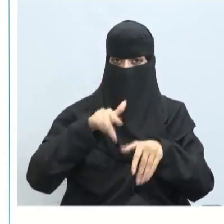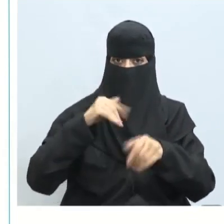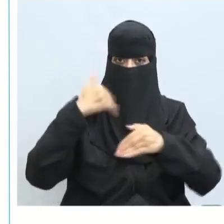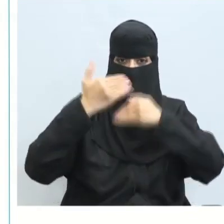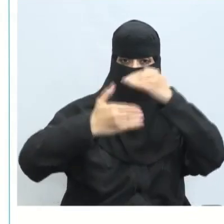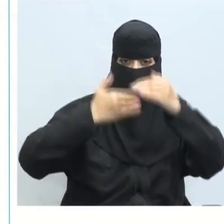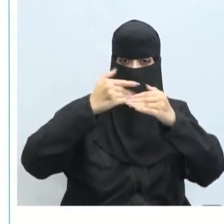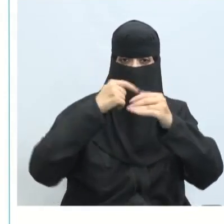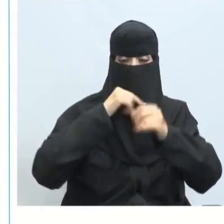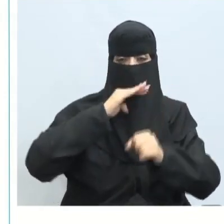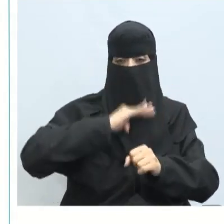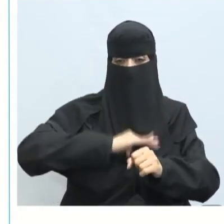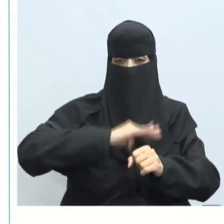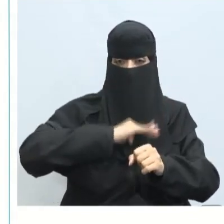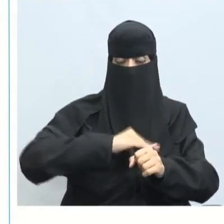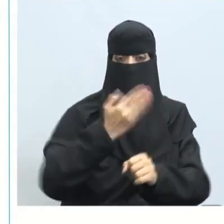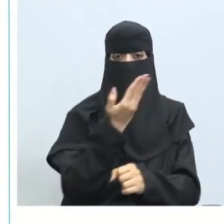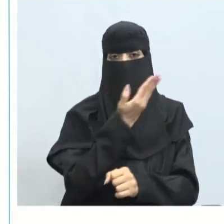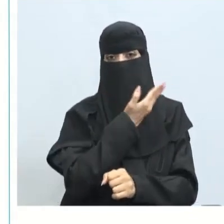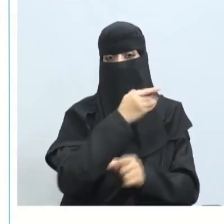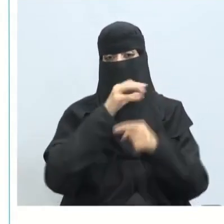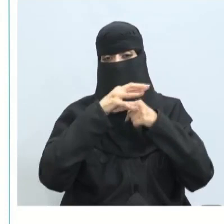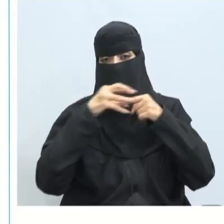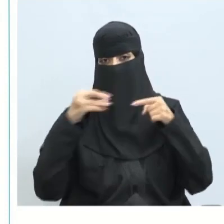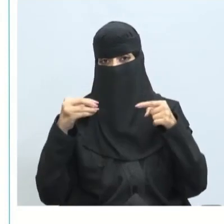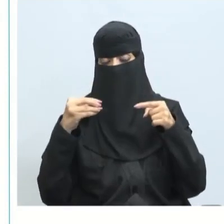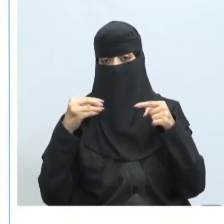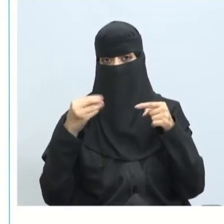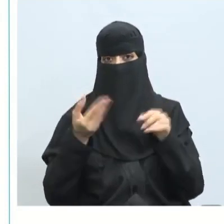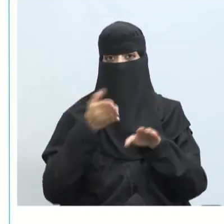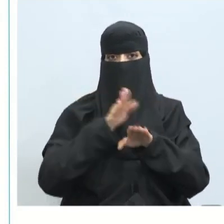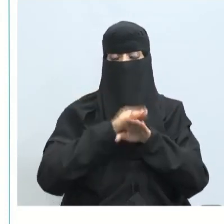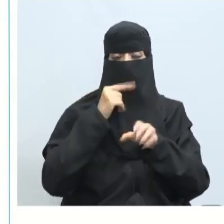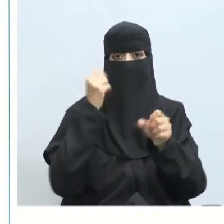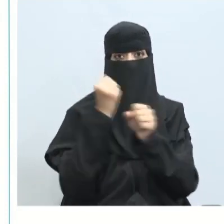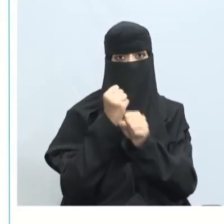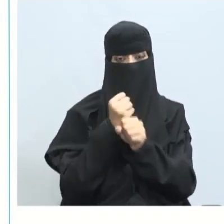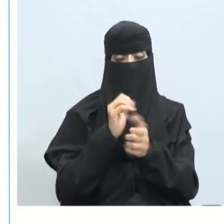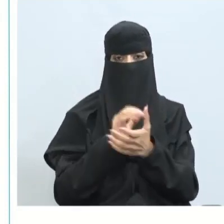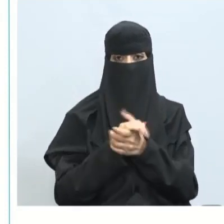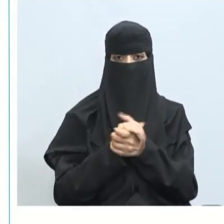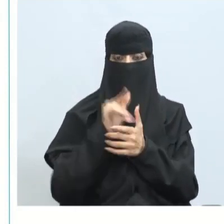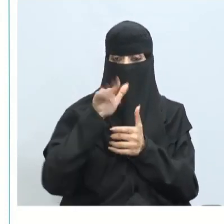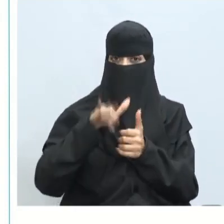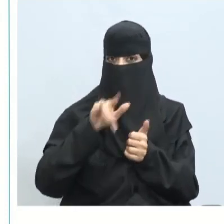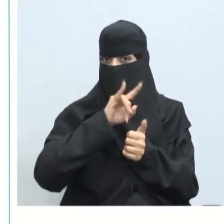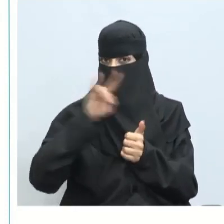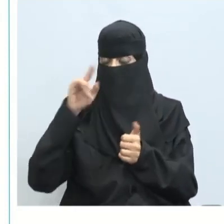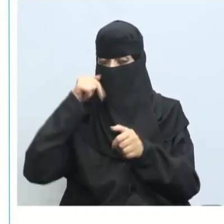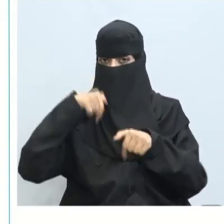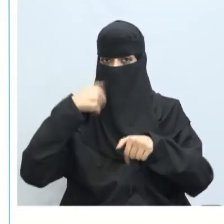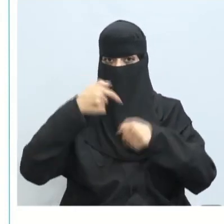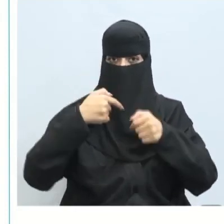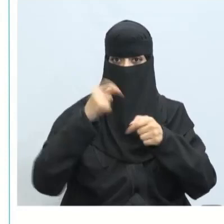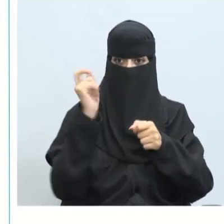بضغوطات تؤثر سلبا على آدائه إذا لم يتم